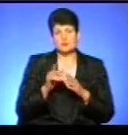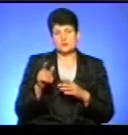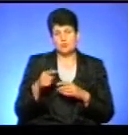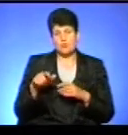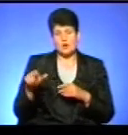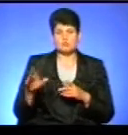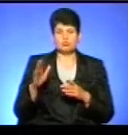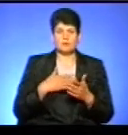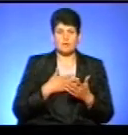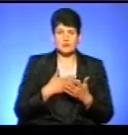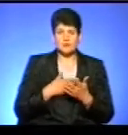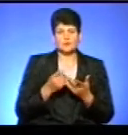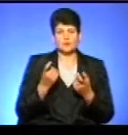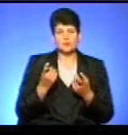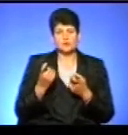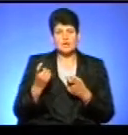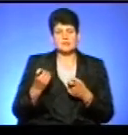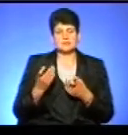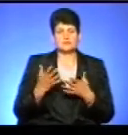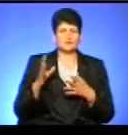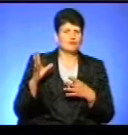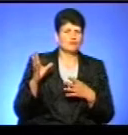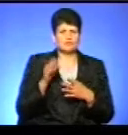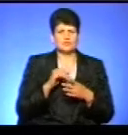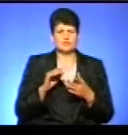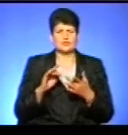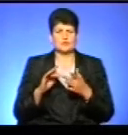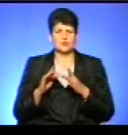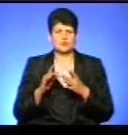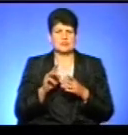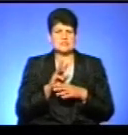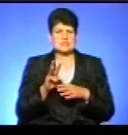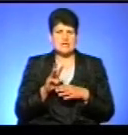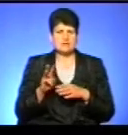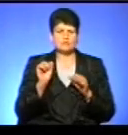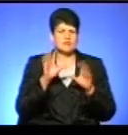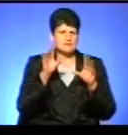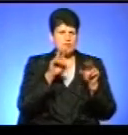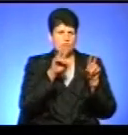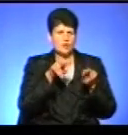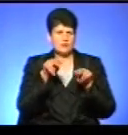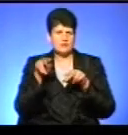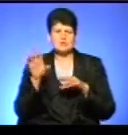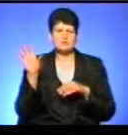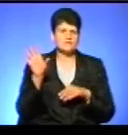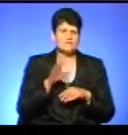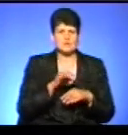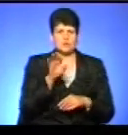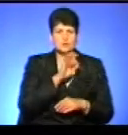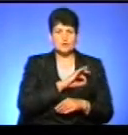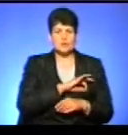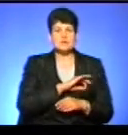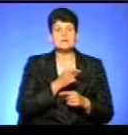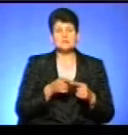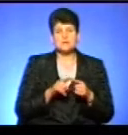долучатися не тільки до громадського бюджету, до всіх інших електронних сервісів. Вони у нас є всі на сайті міської ради, можна всі передивитися, можна всіма користуватися. Ми, в